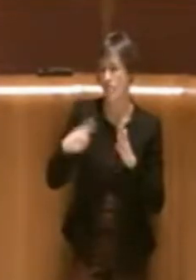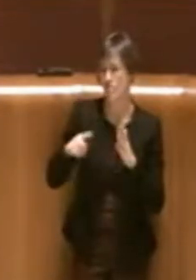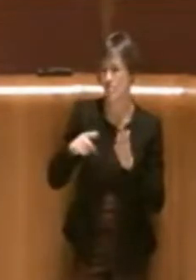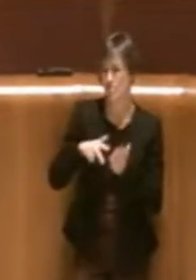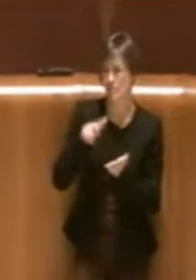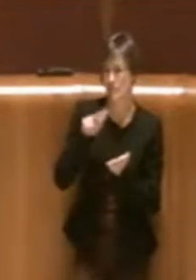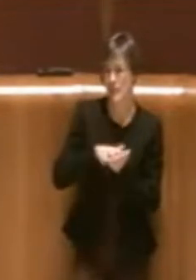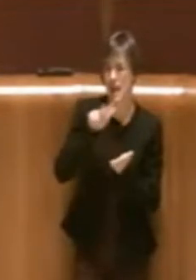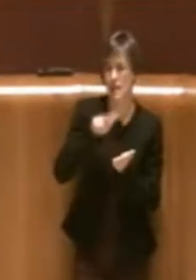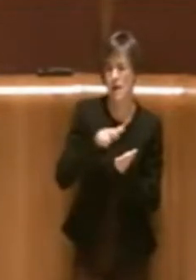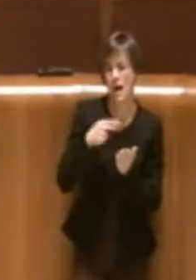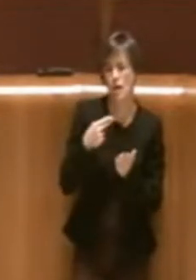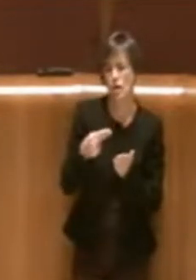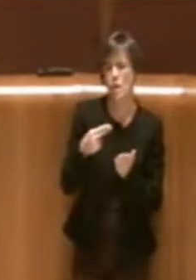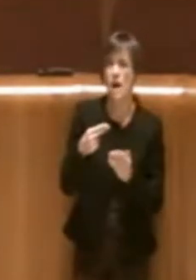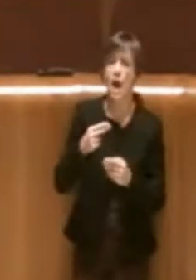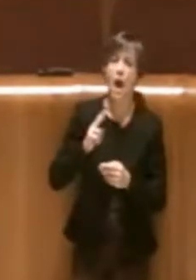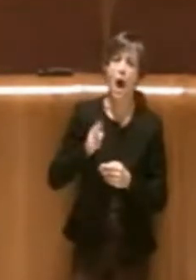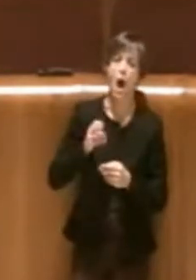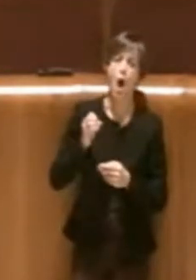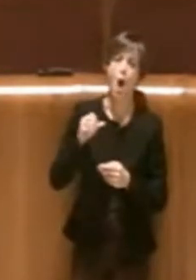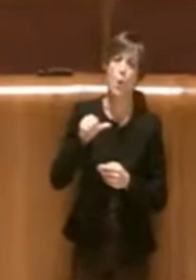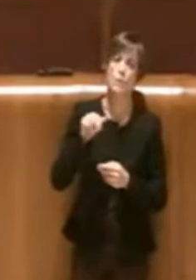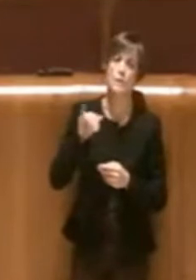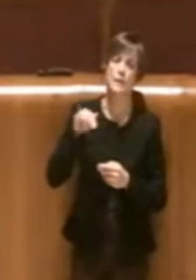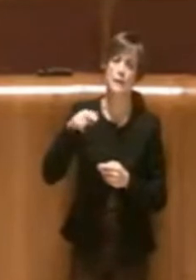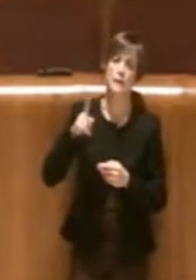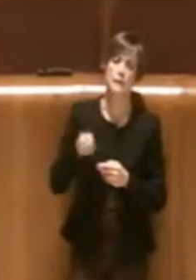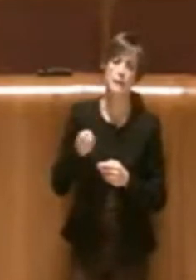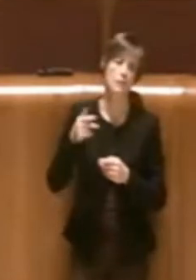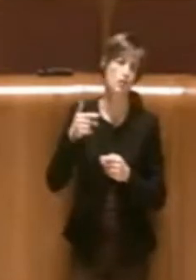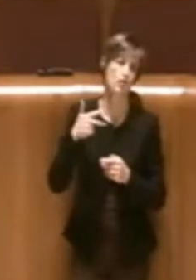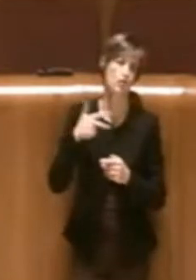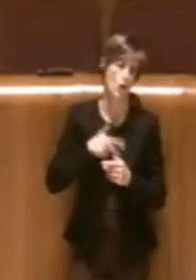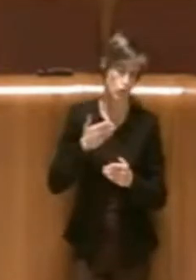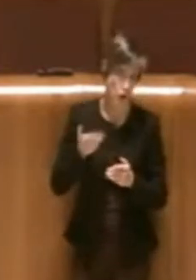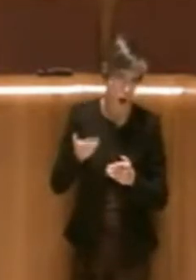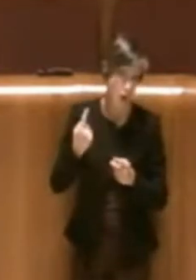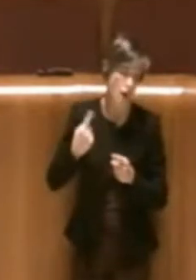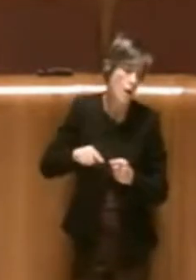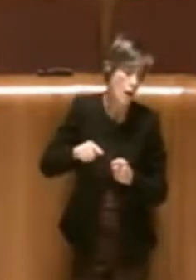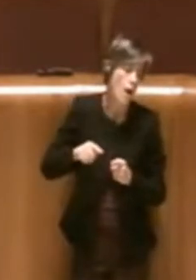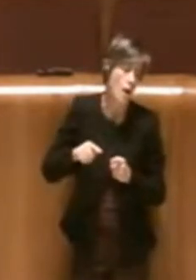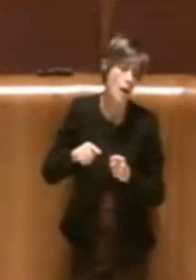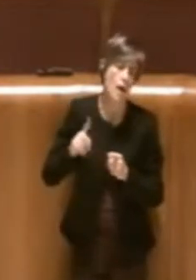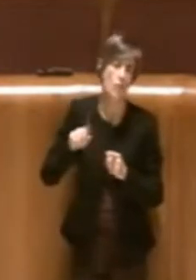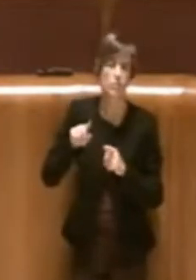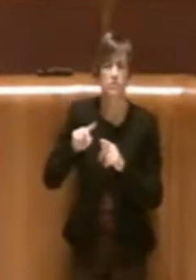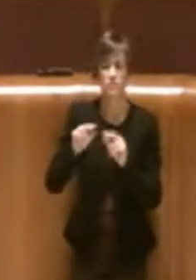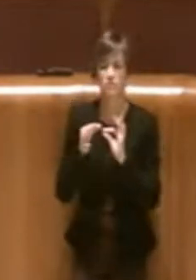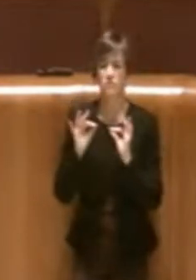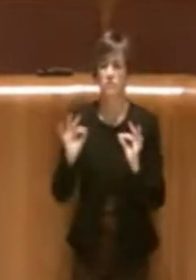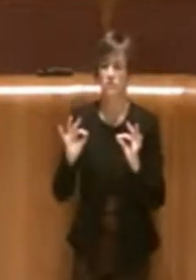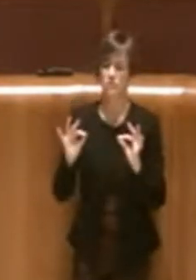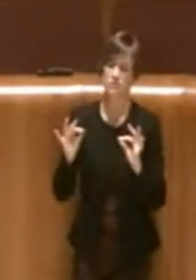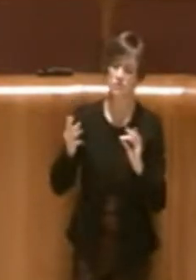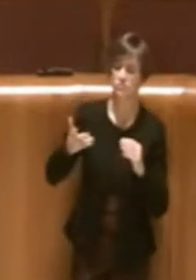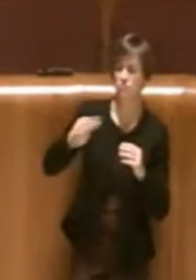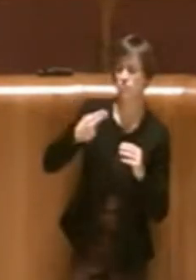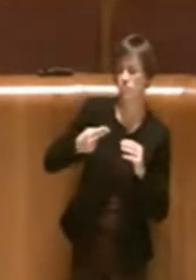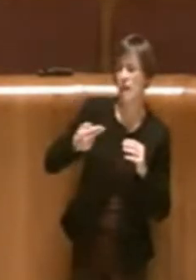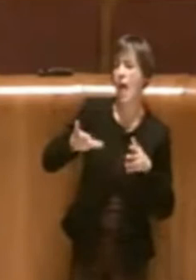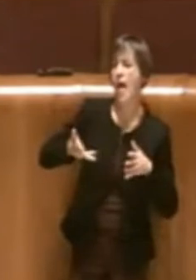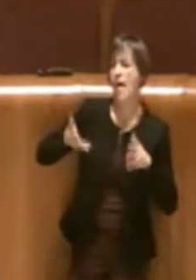sociale. Qui nell'ordine del giorno si dà una definizione di carattere generale come edilizia sociale, ma noi